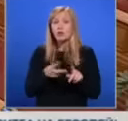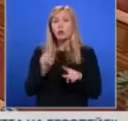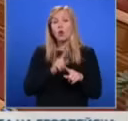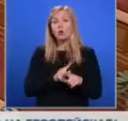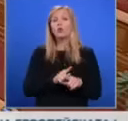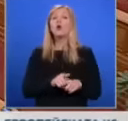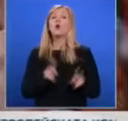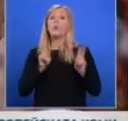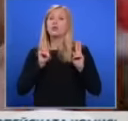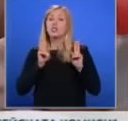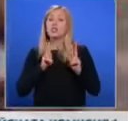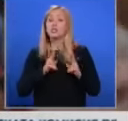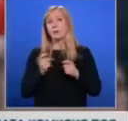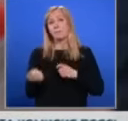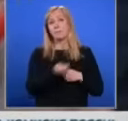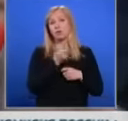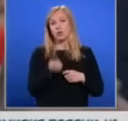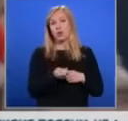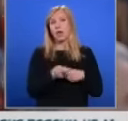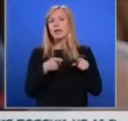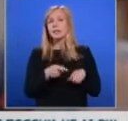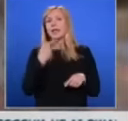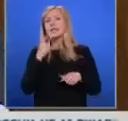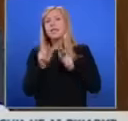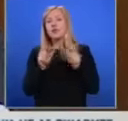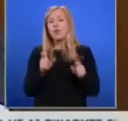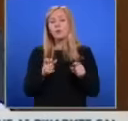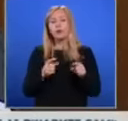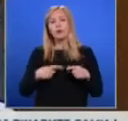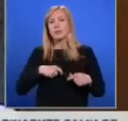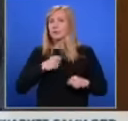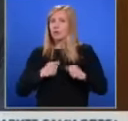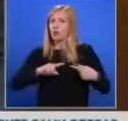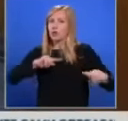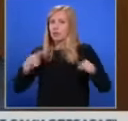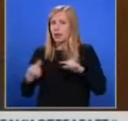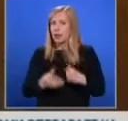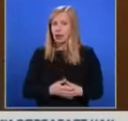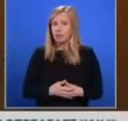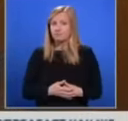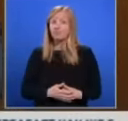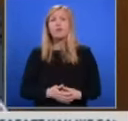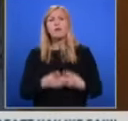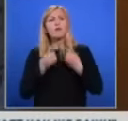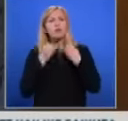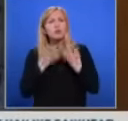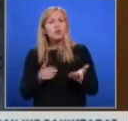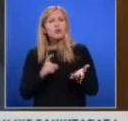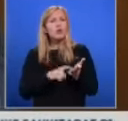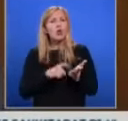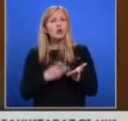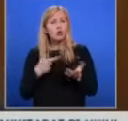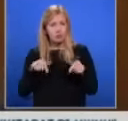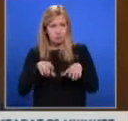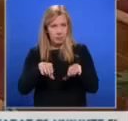Думите на бивши вътрешен министр провокираха пореден скандал в пленарната зала. Възможно ли е в закона, който